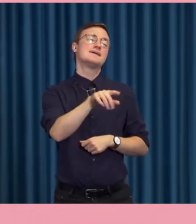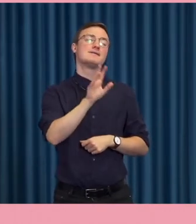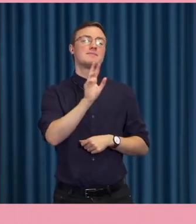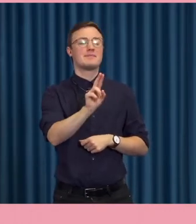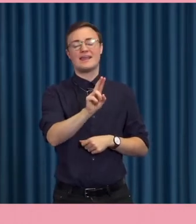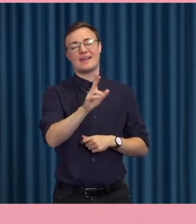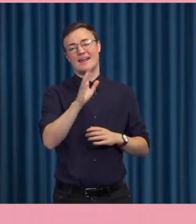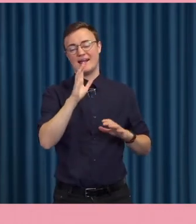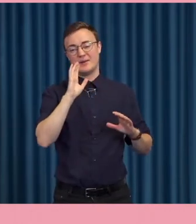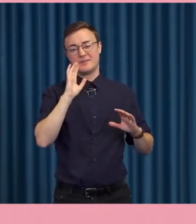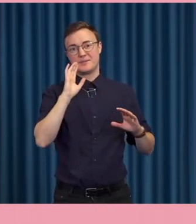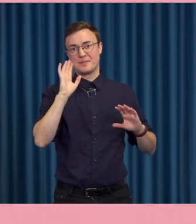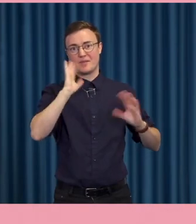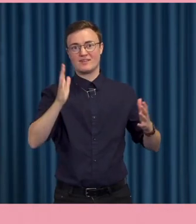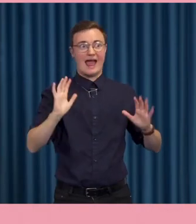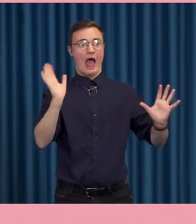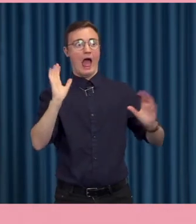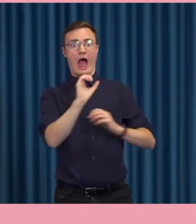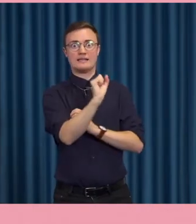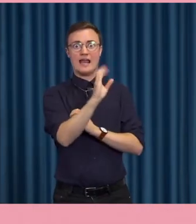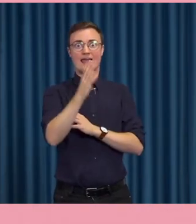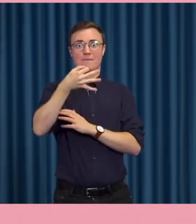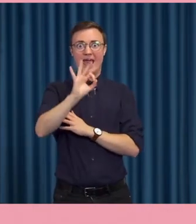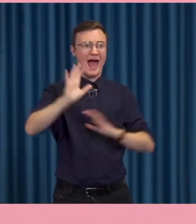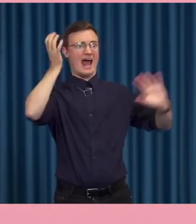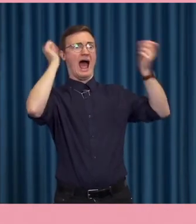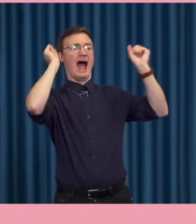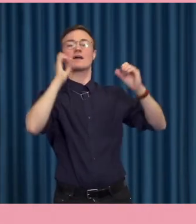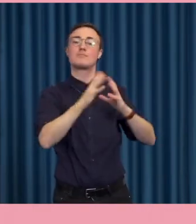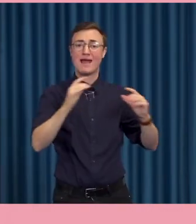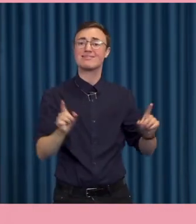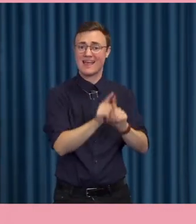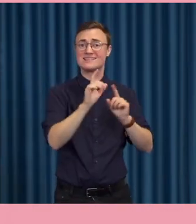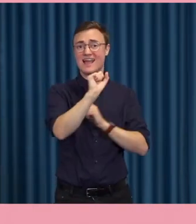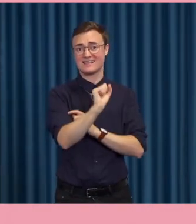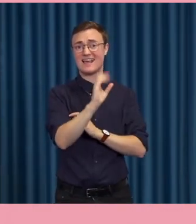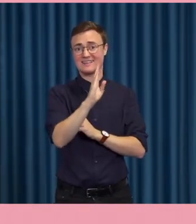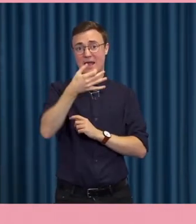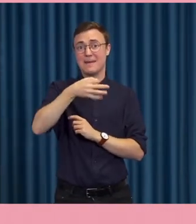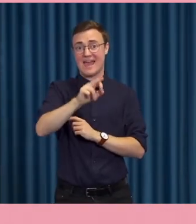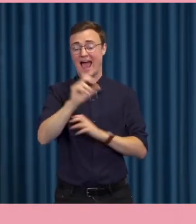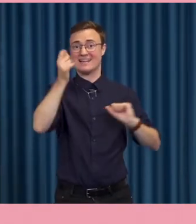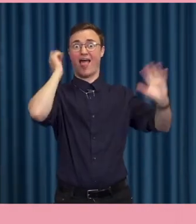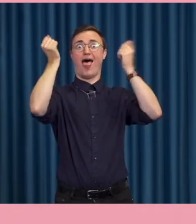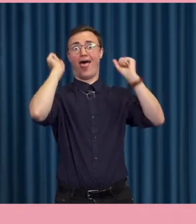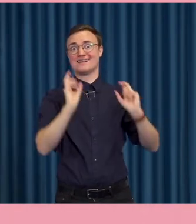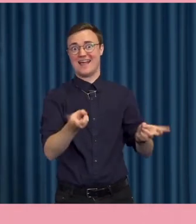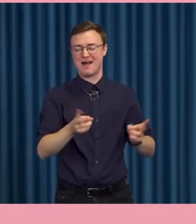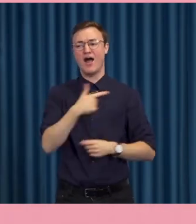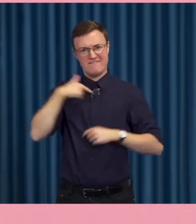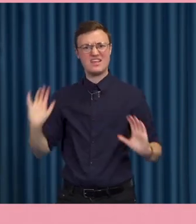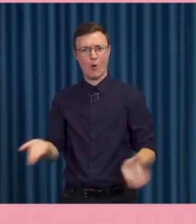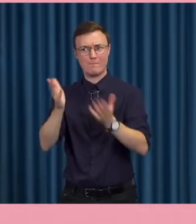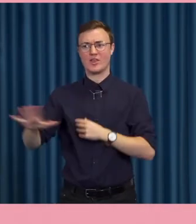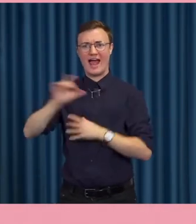behöver vi inte få sådana här GDPR-hysteri men nästan kanske få det eller hur vi uppmanar till en